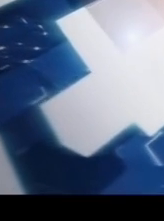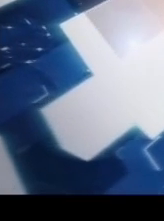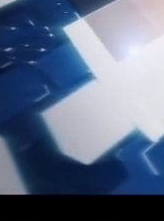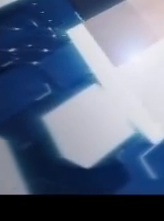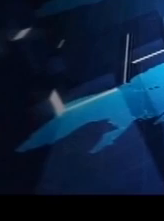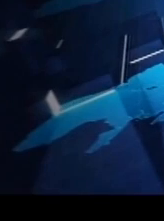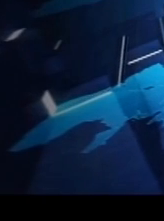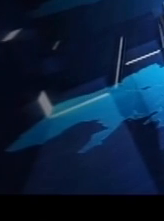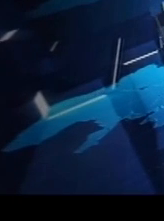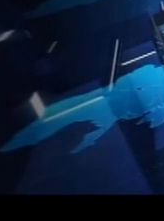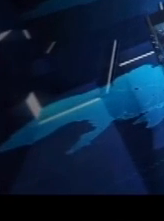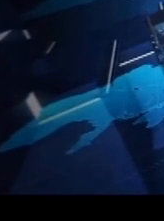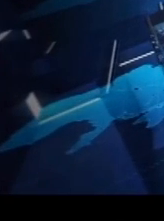Дякую. Дякую.